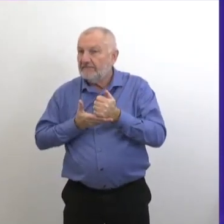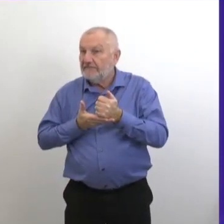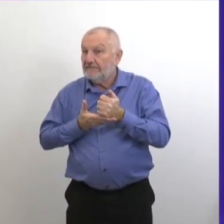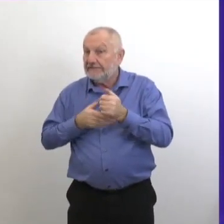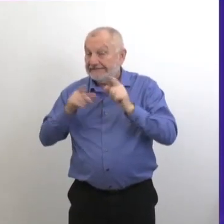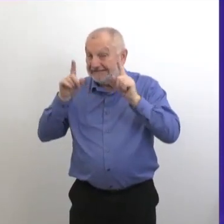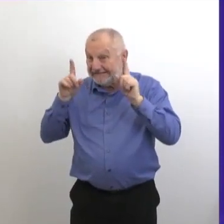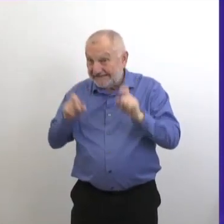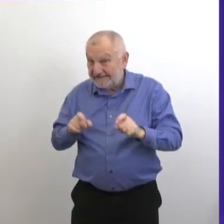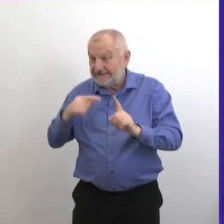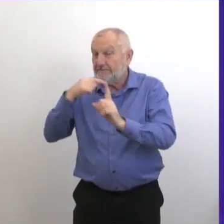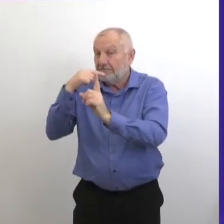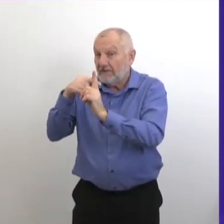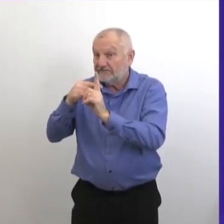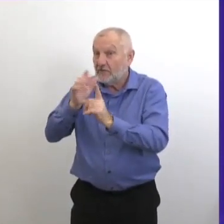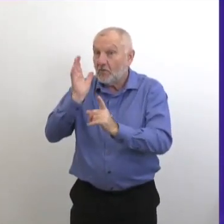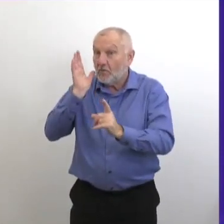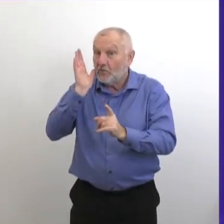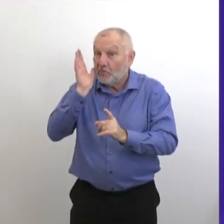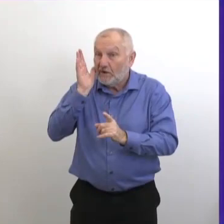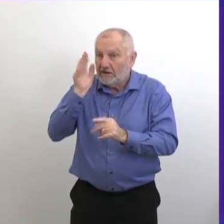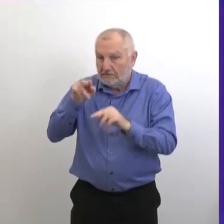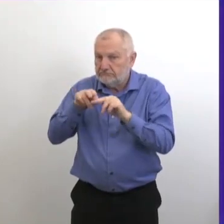baisse du taux de positivité.